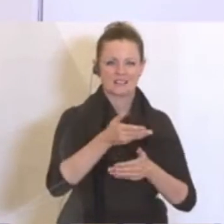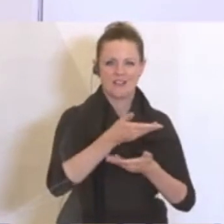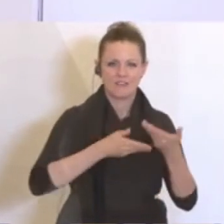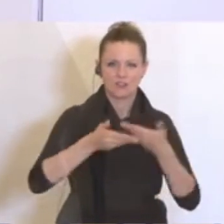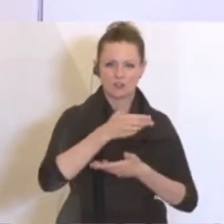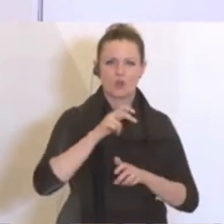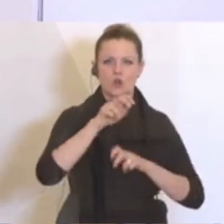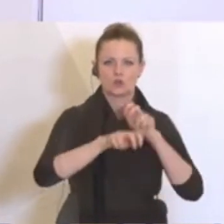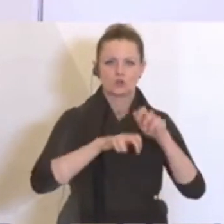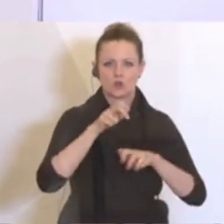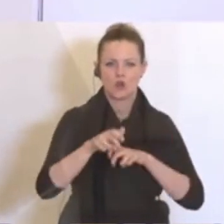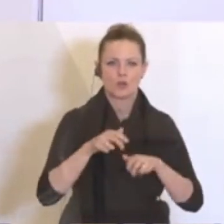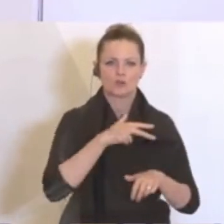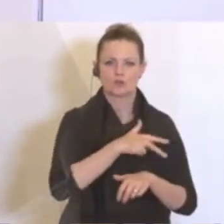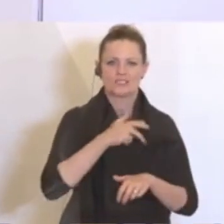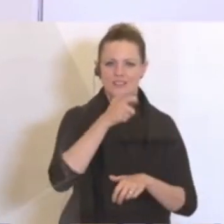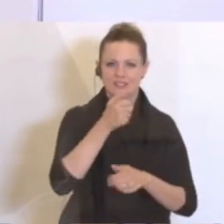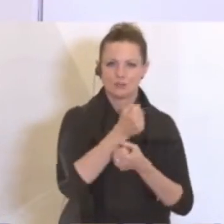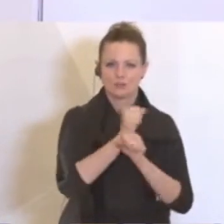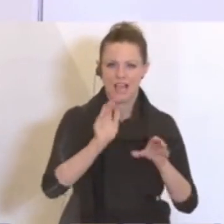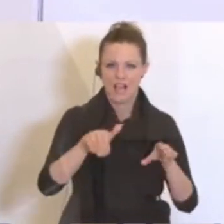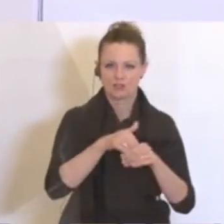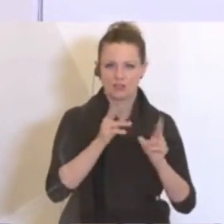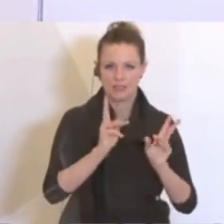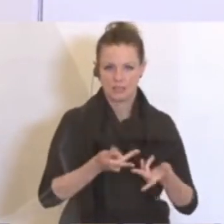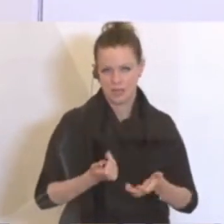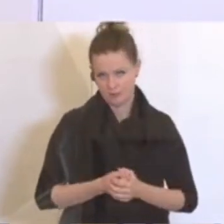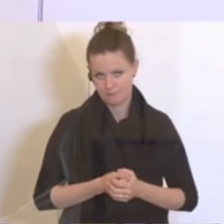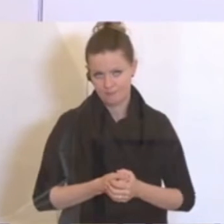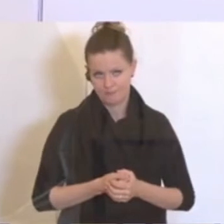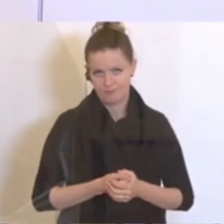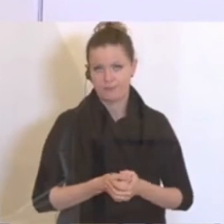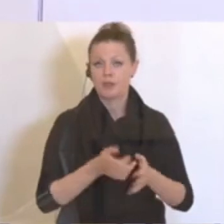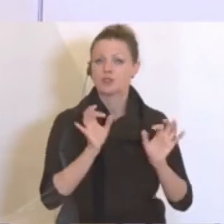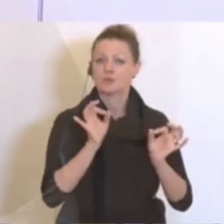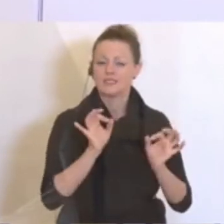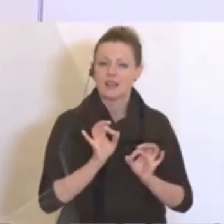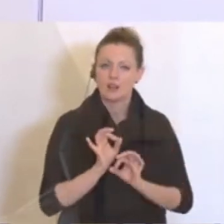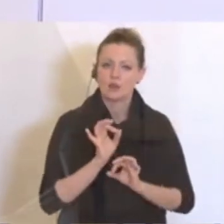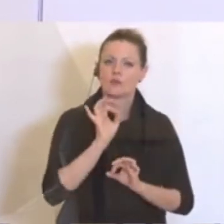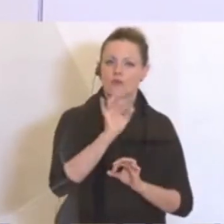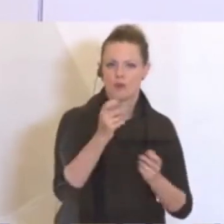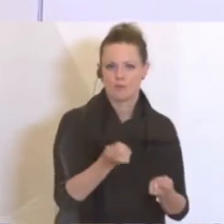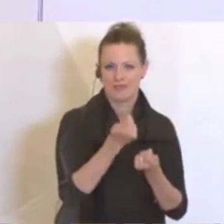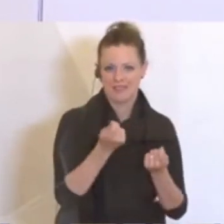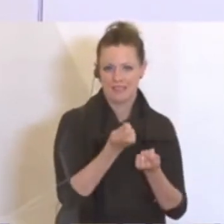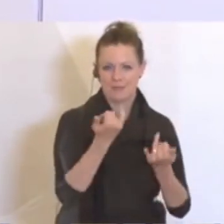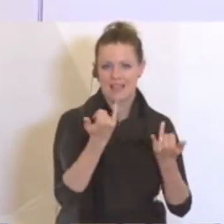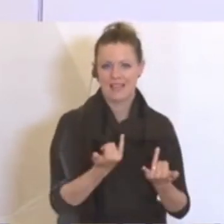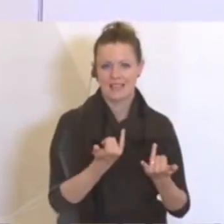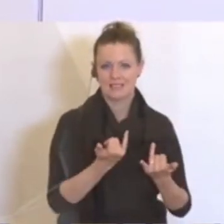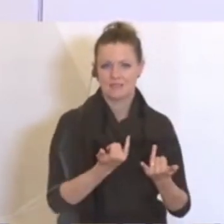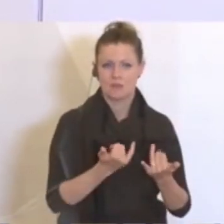sozialversicherungsfrei angestellt werden. Also das wird auf jeden Fall speziell auch für Betriebe, die jetzt keine